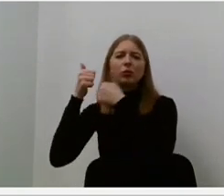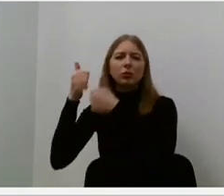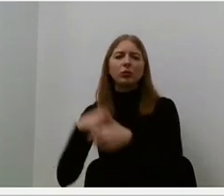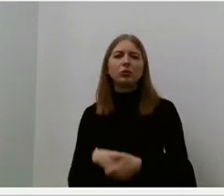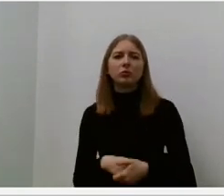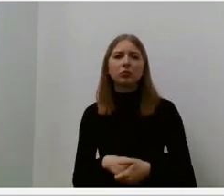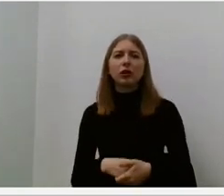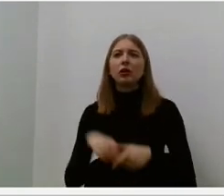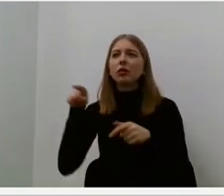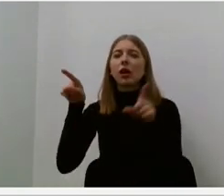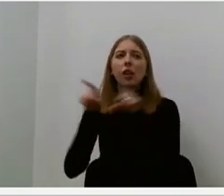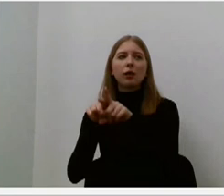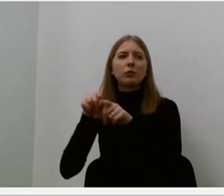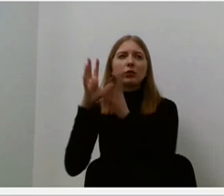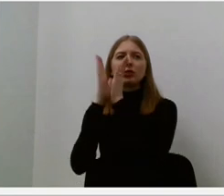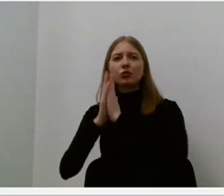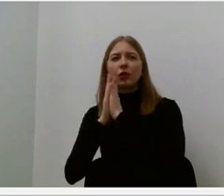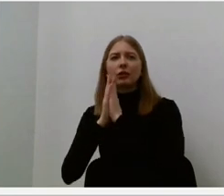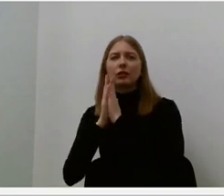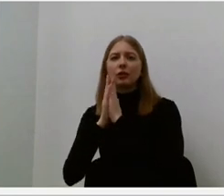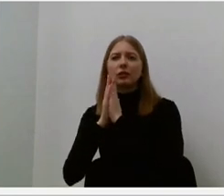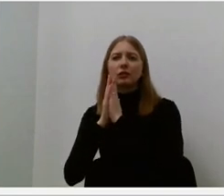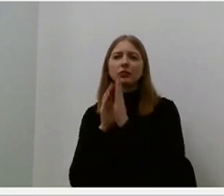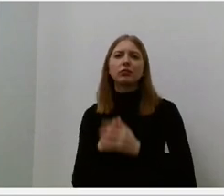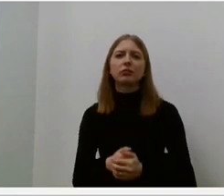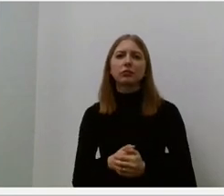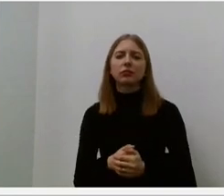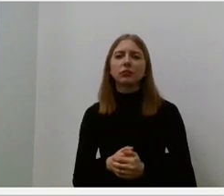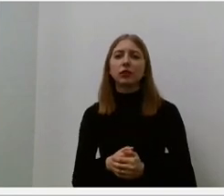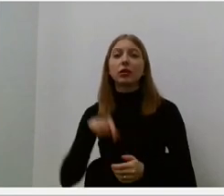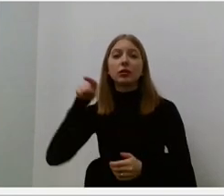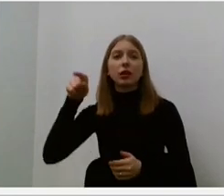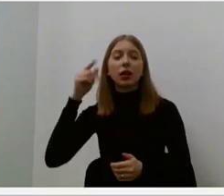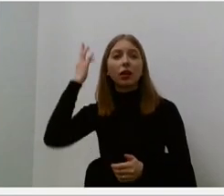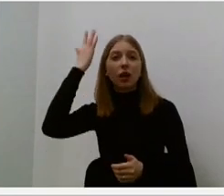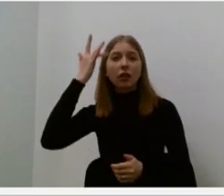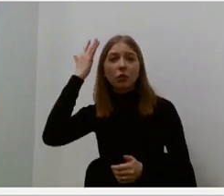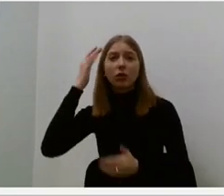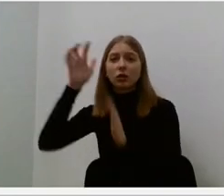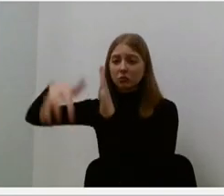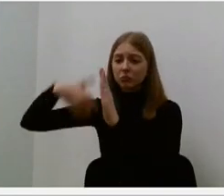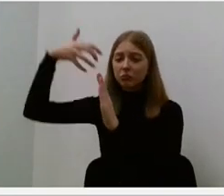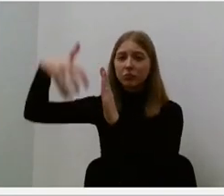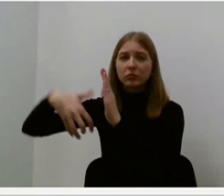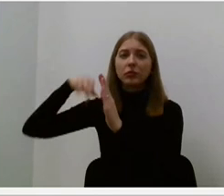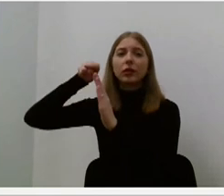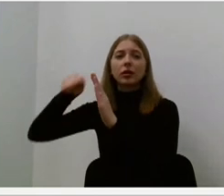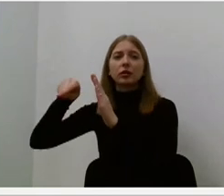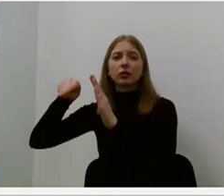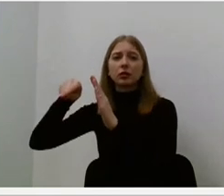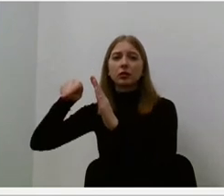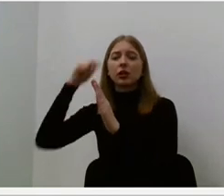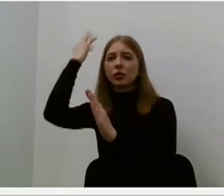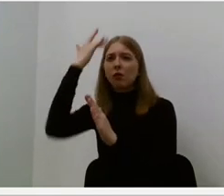prisilėti. Kai važiavom, tai galvojau, kad po tų visų iškasimų, visų procedūrų, sudėjimo, galvojau, kad net ir